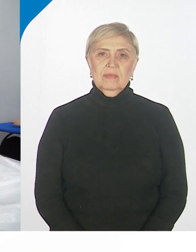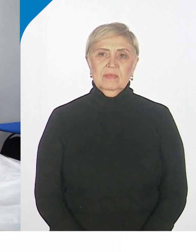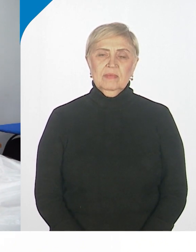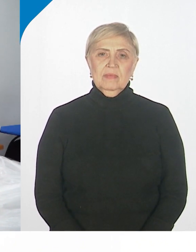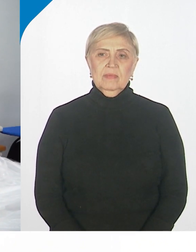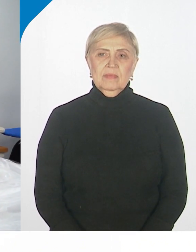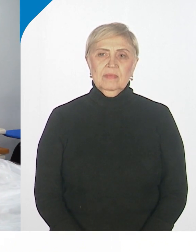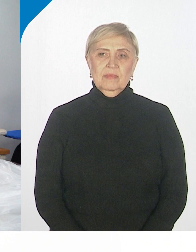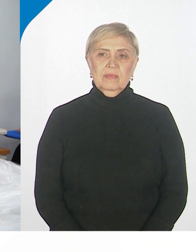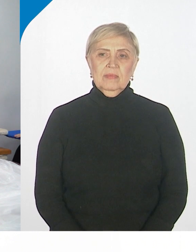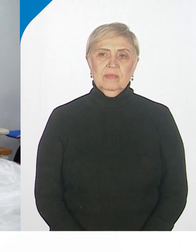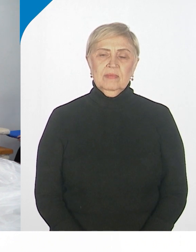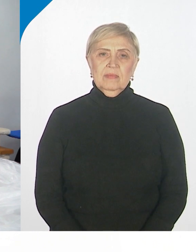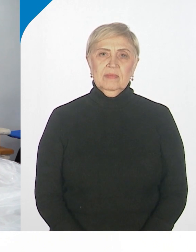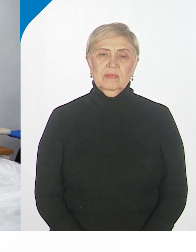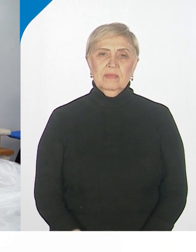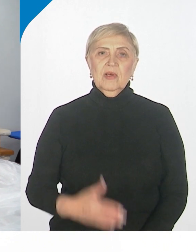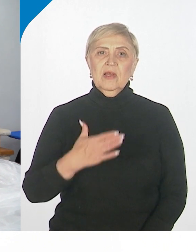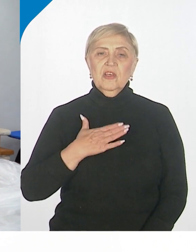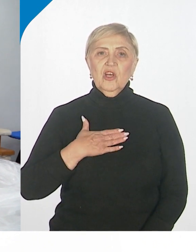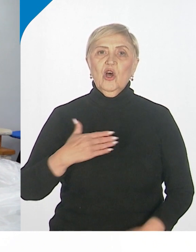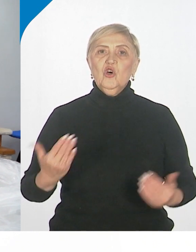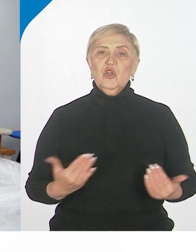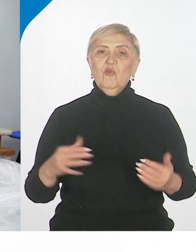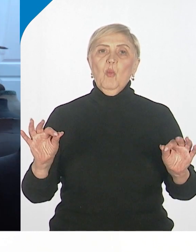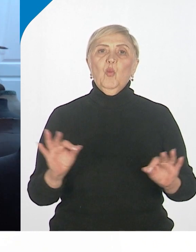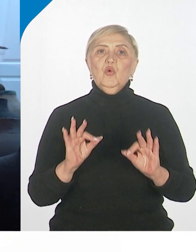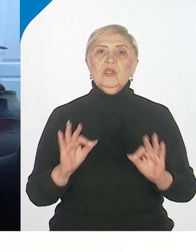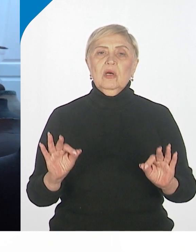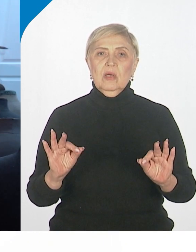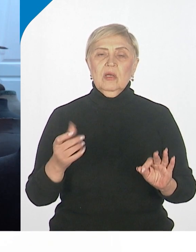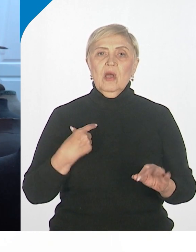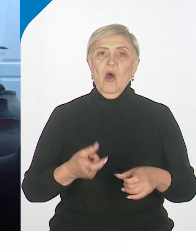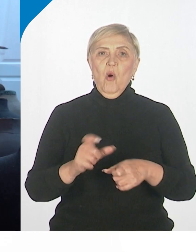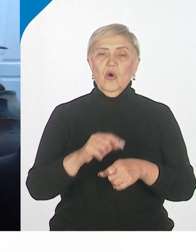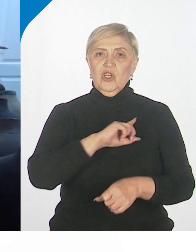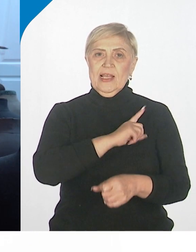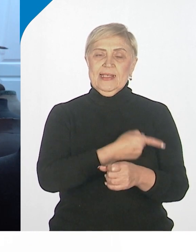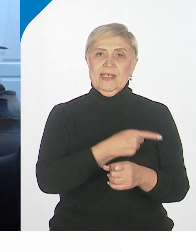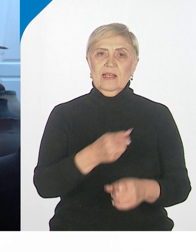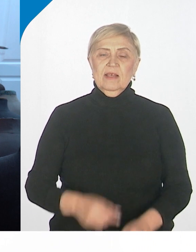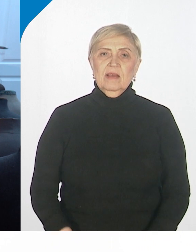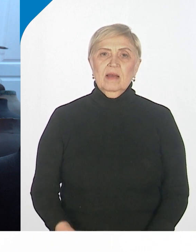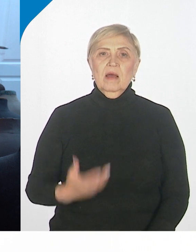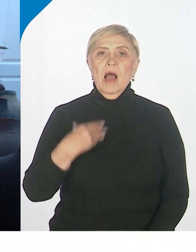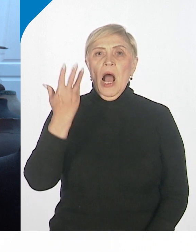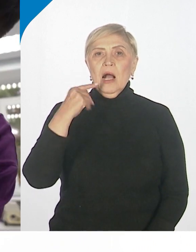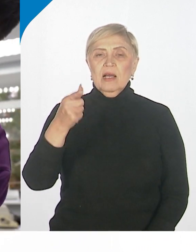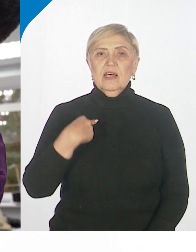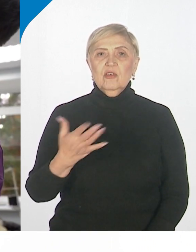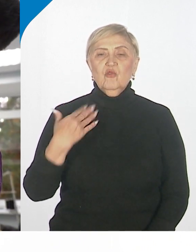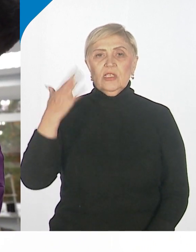Я живу музыкой. Да. Я очень сильно когда-то даже мечтал петь.